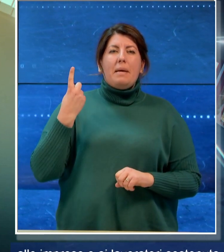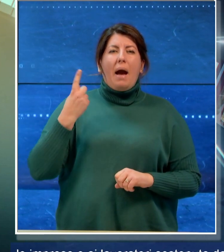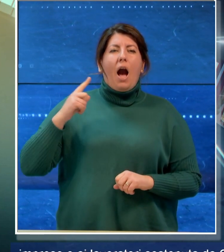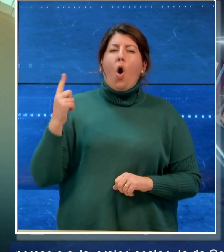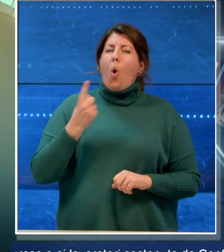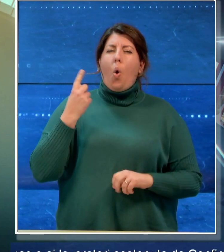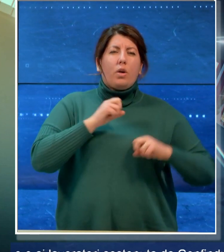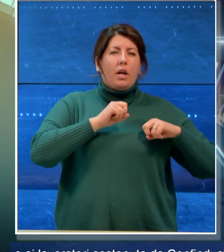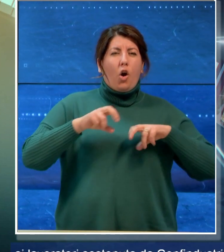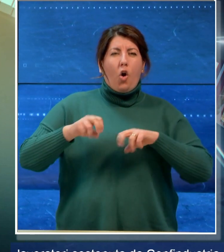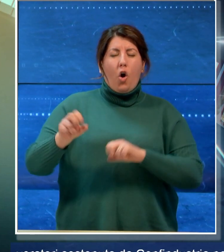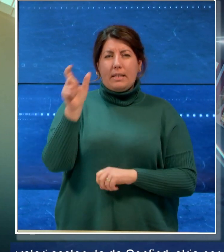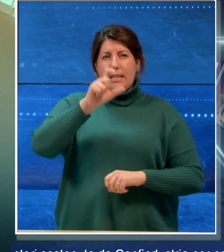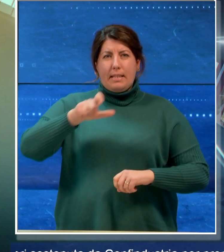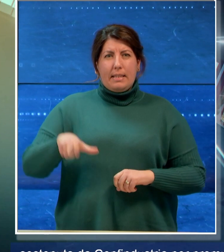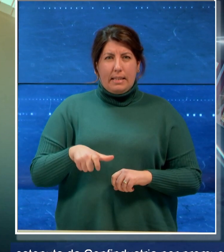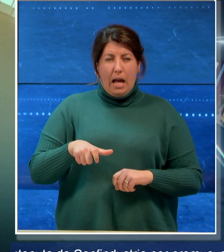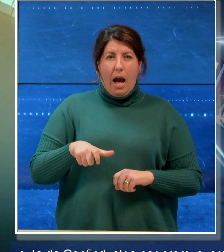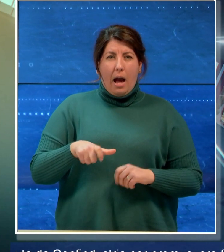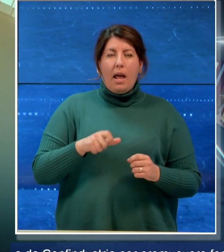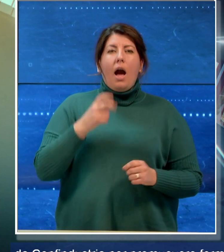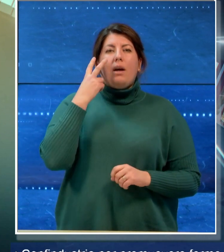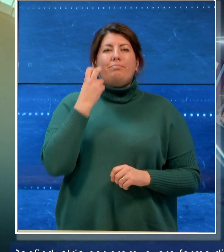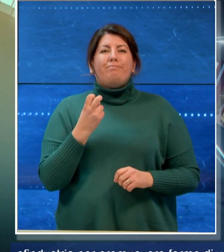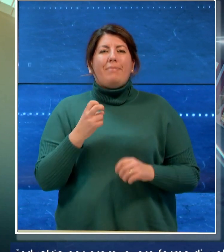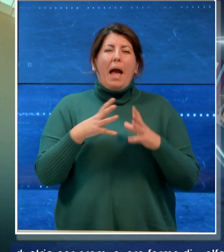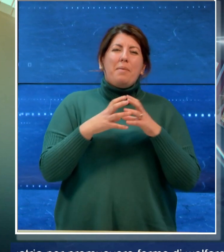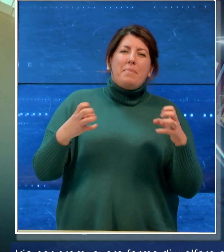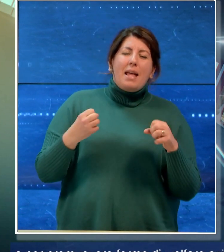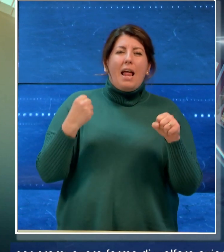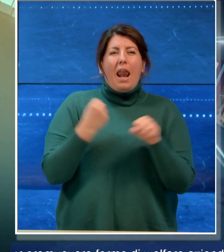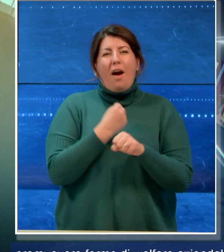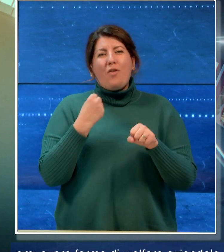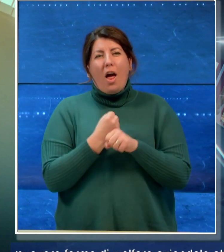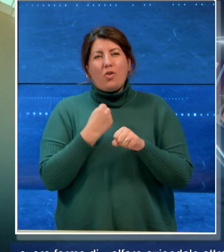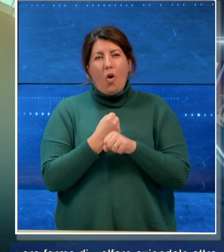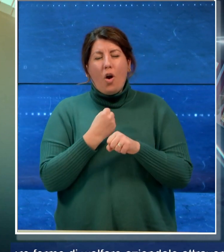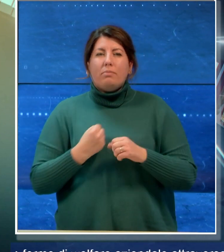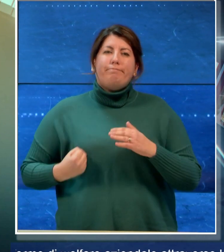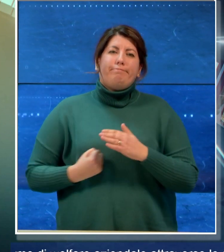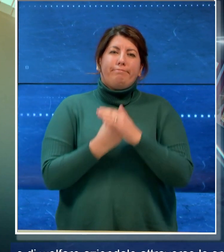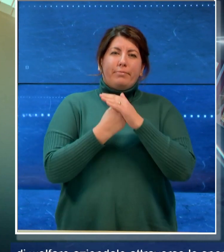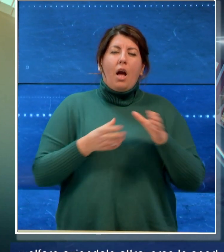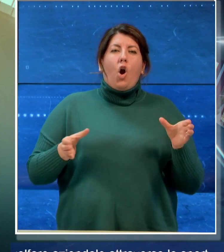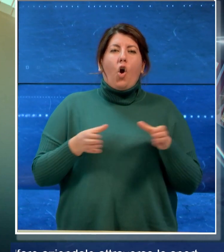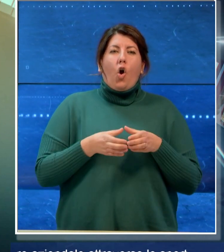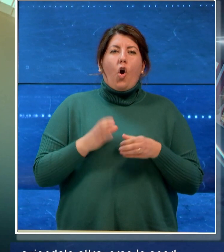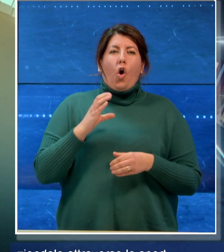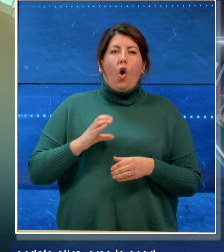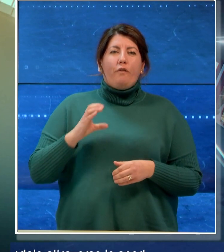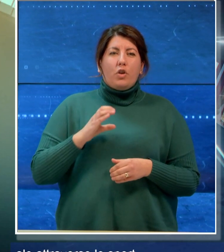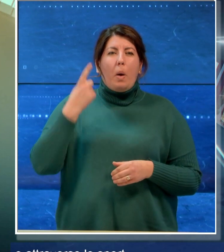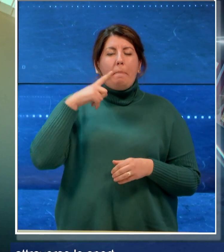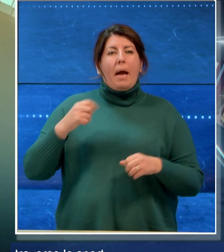Italia rivolta alle imprese e ai lavoratori sostenuta da Confindustria per